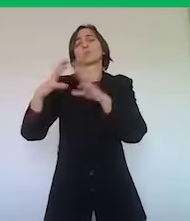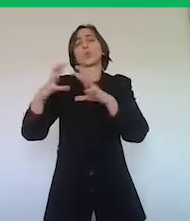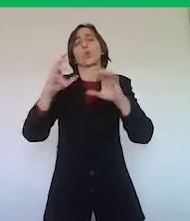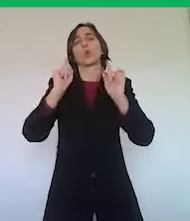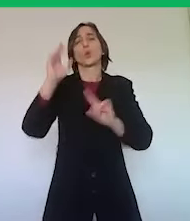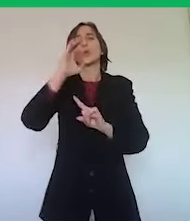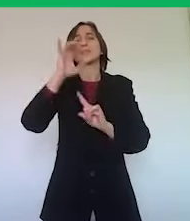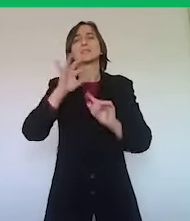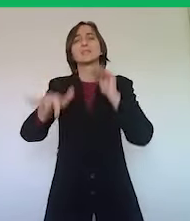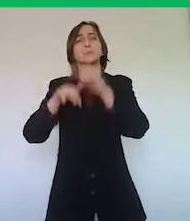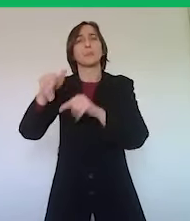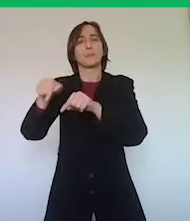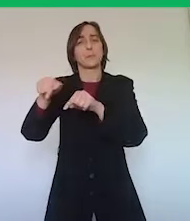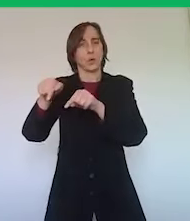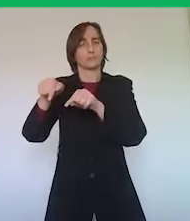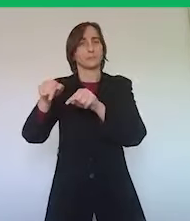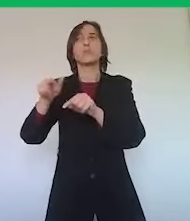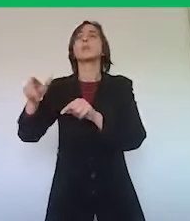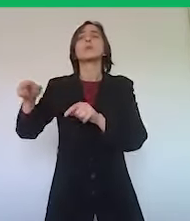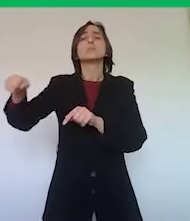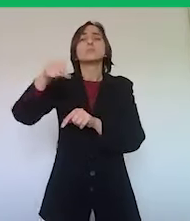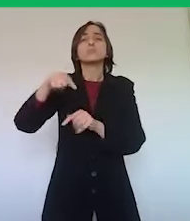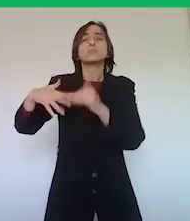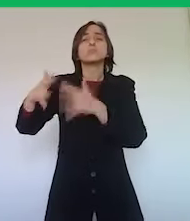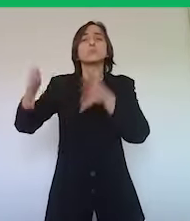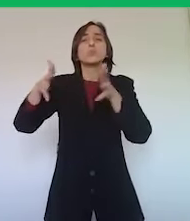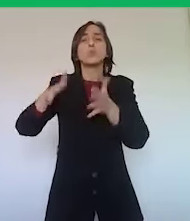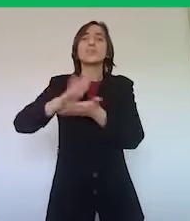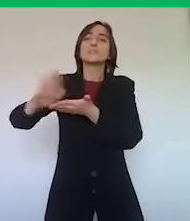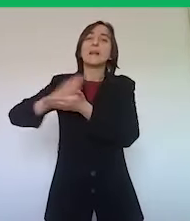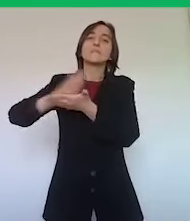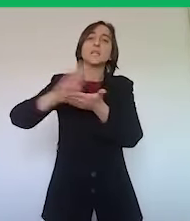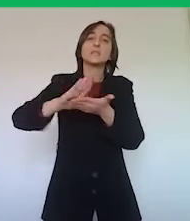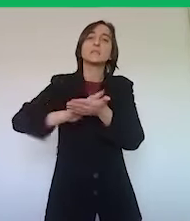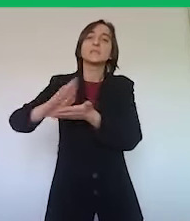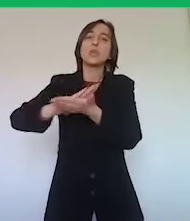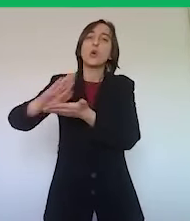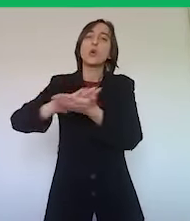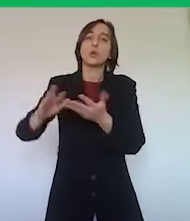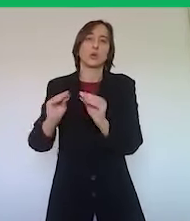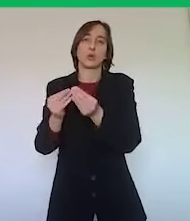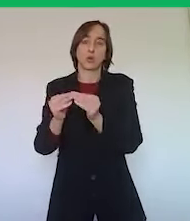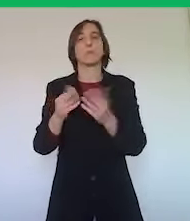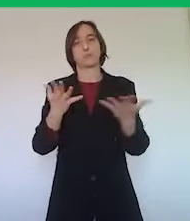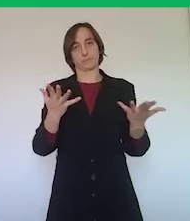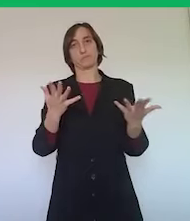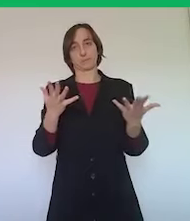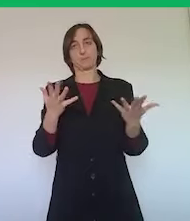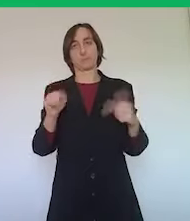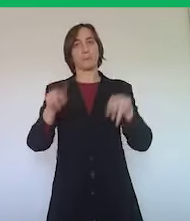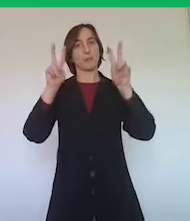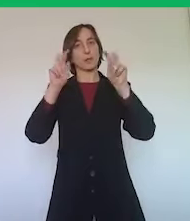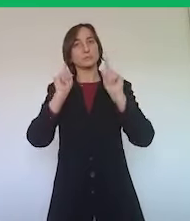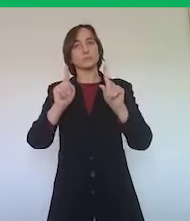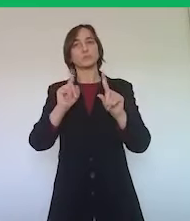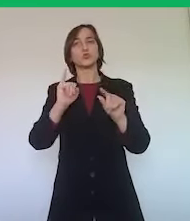delle strutture turistiche in generale, una domanda pertinente perché naturalmente il tema della sanificazione,